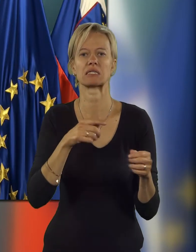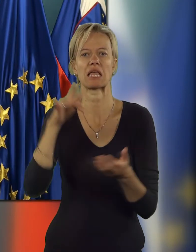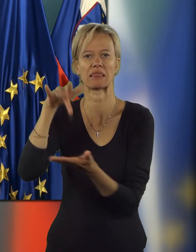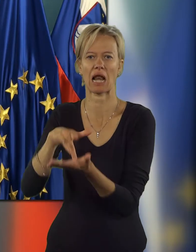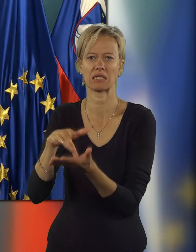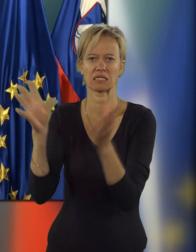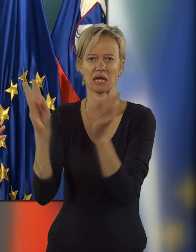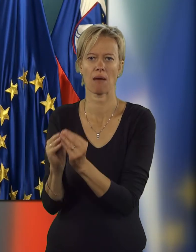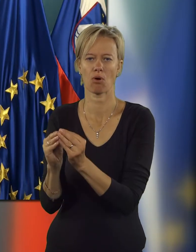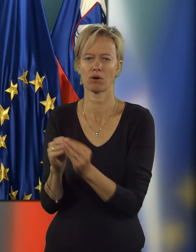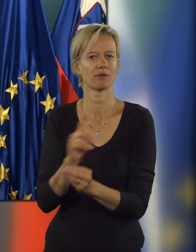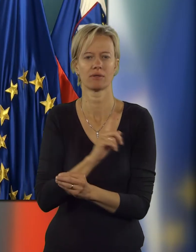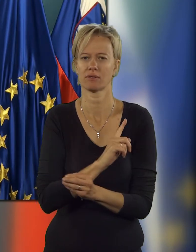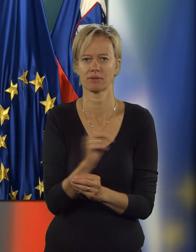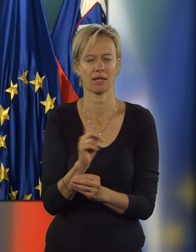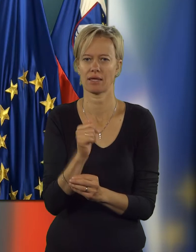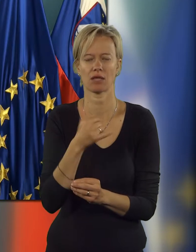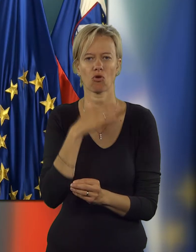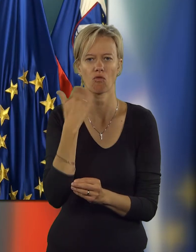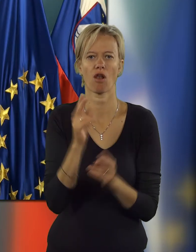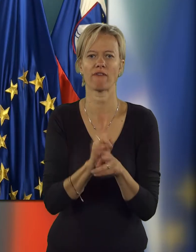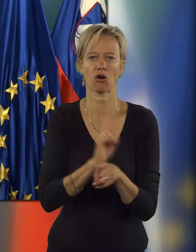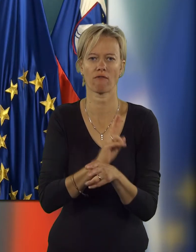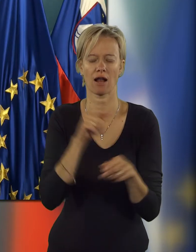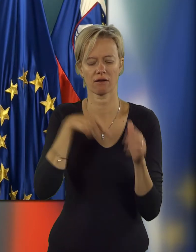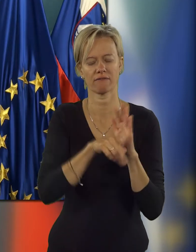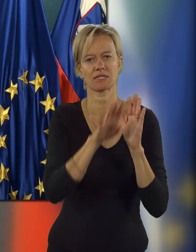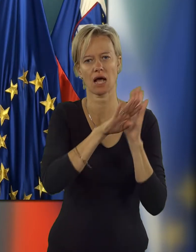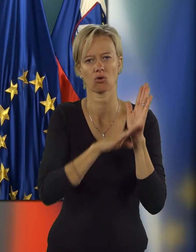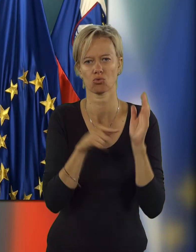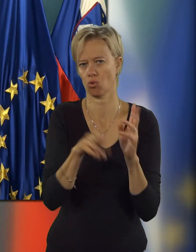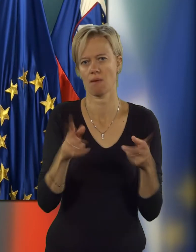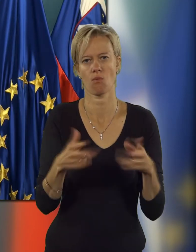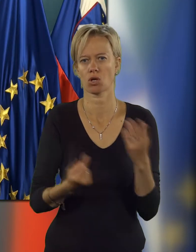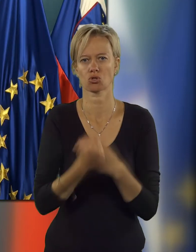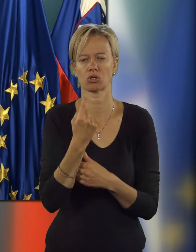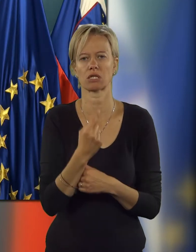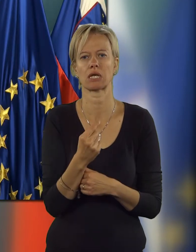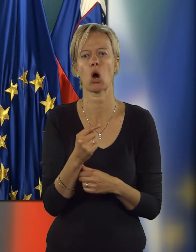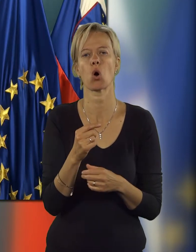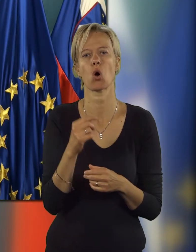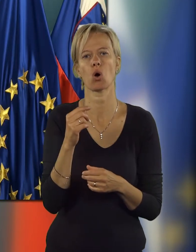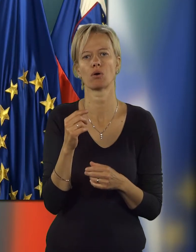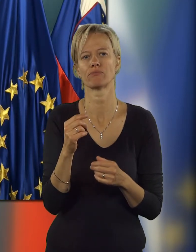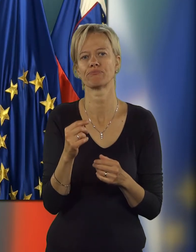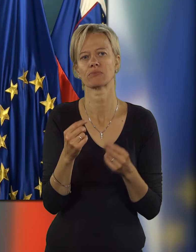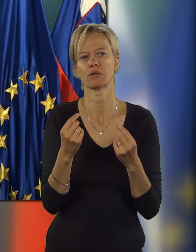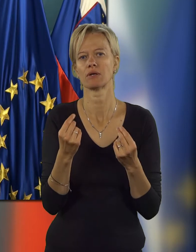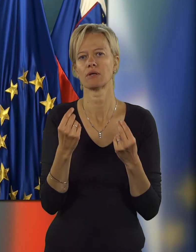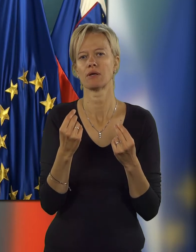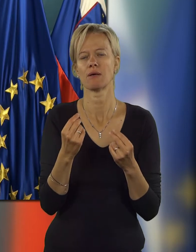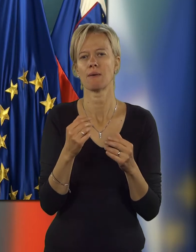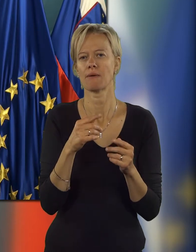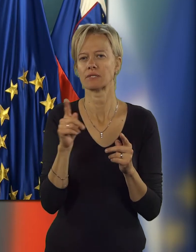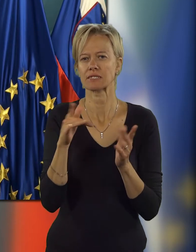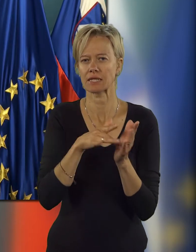centraliziramo, apsolutno je dovolj varovalk v zakonu, da se kaj takega ne more zgoditi in v osnovno izhodišče ministerstva je bilo